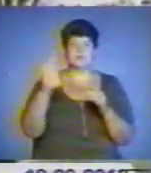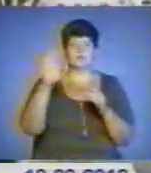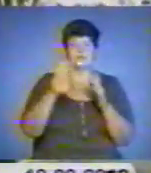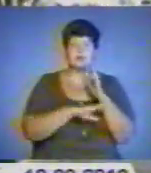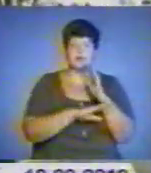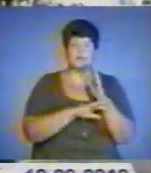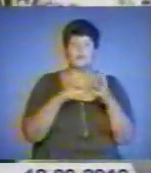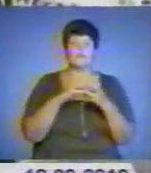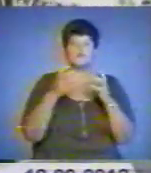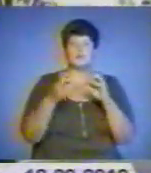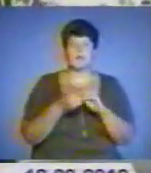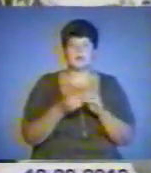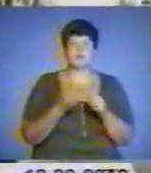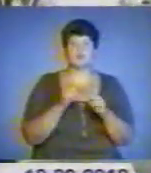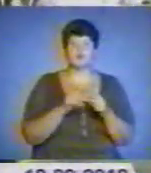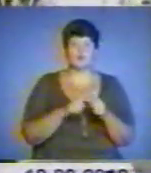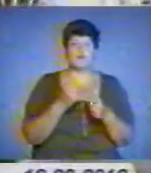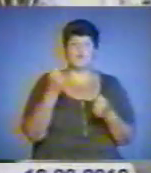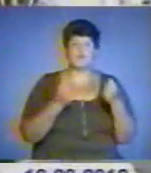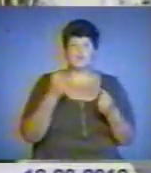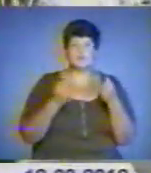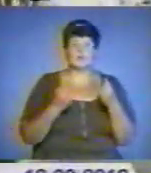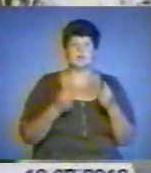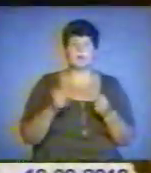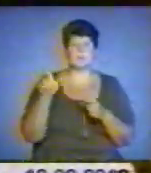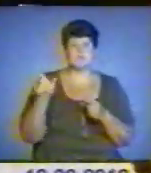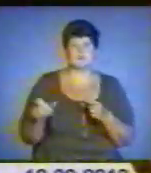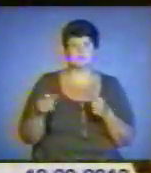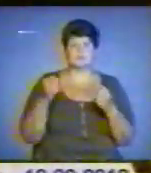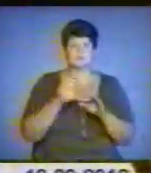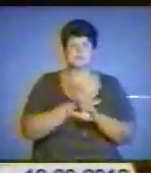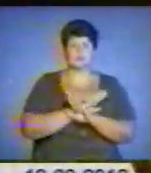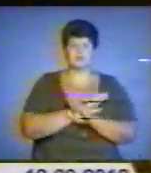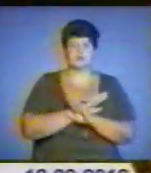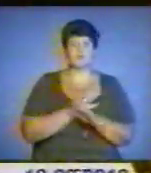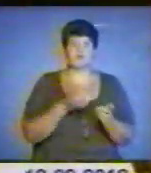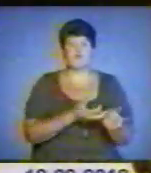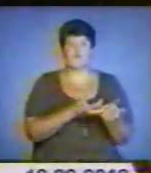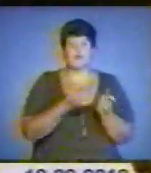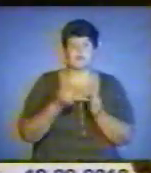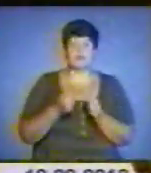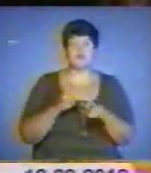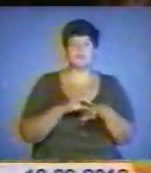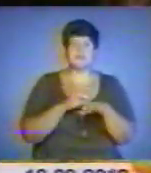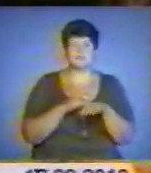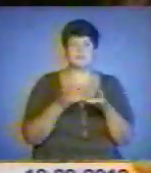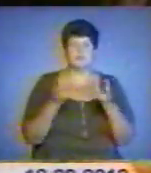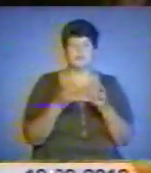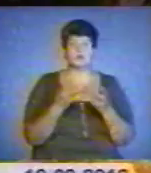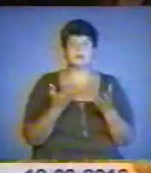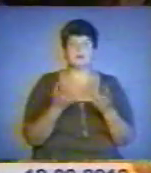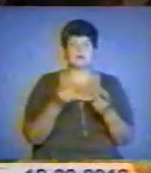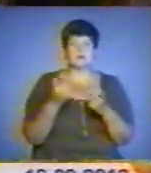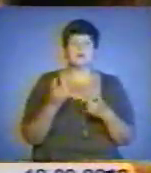водій та пасажир на місці пригоди загинули. Аби витягнути тіла загиби з автівки, довелося залучати